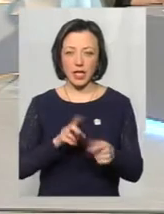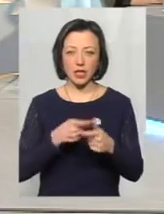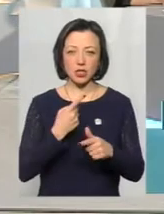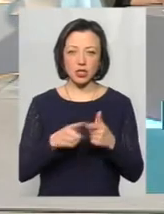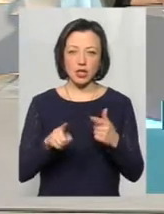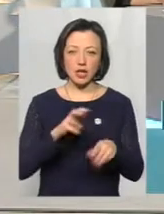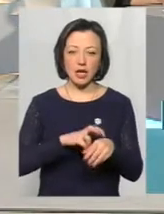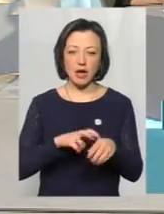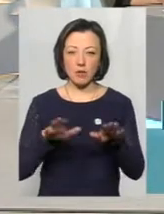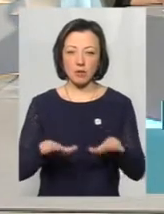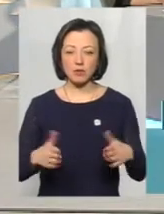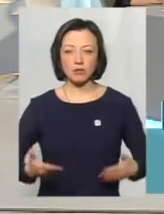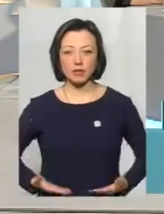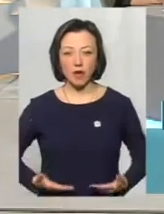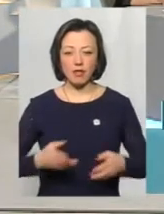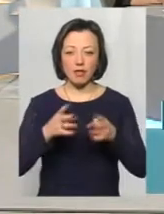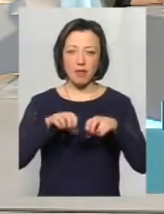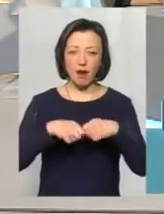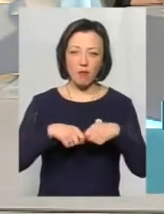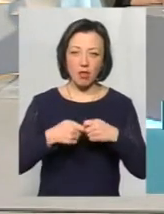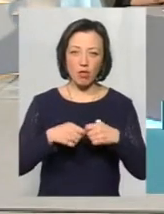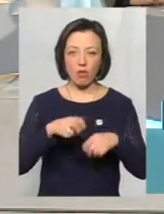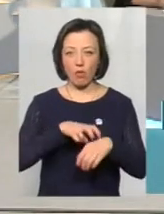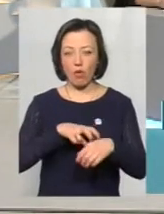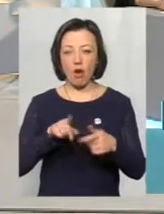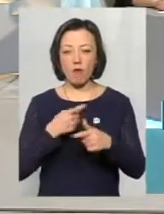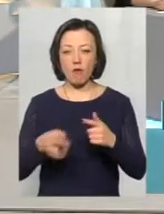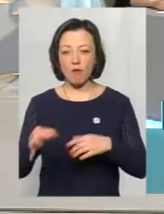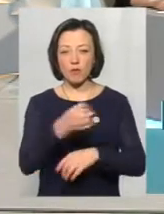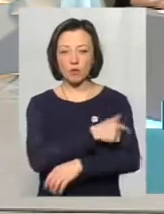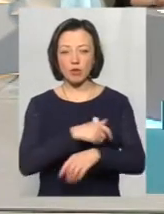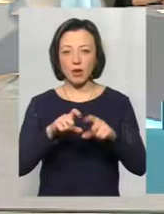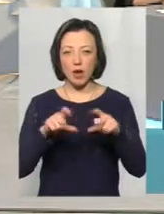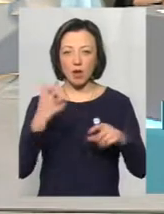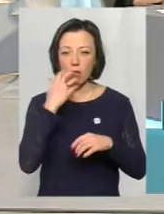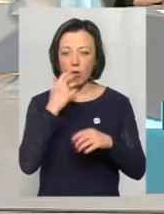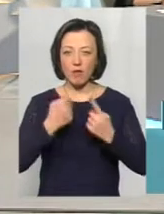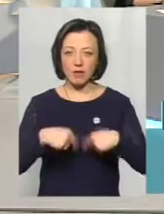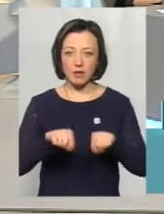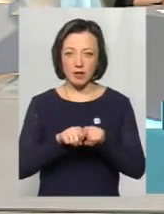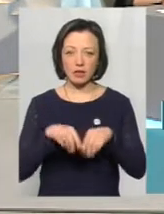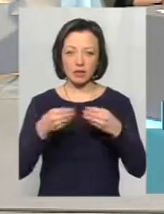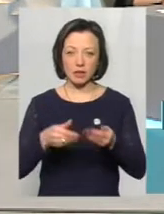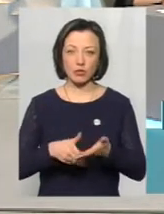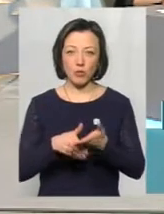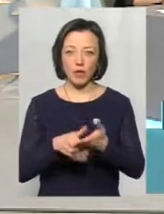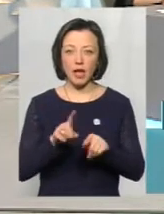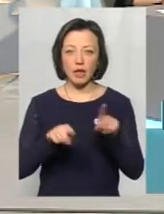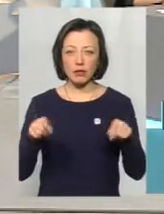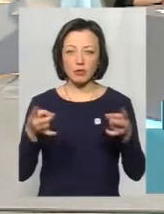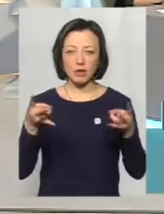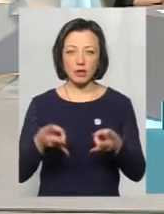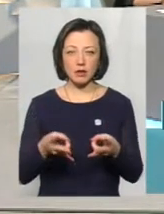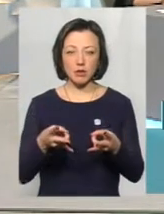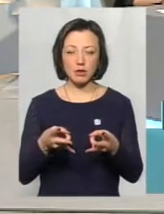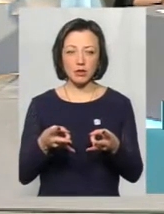до лікаря по місцю проживання, травматолога, чи це в обласну лікарню, опікове відділення, де надасться допомога. Інколи потрібно